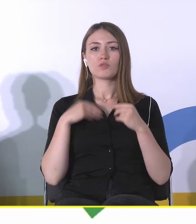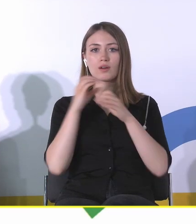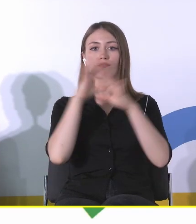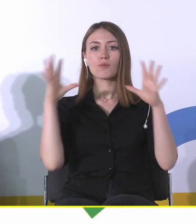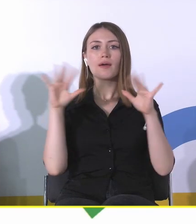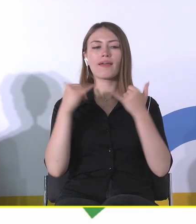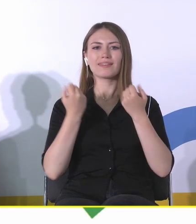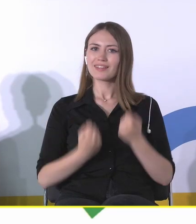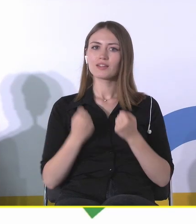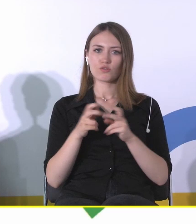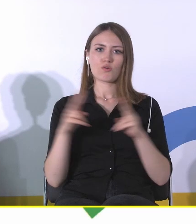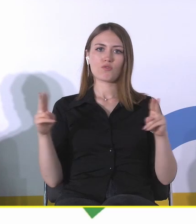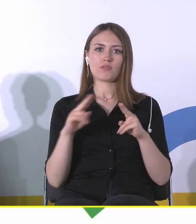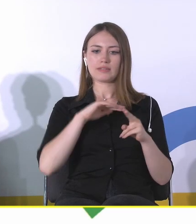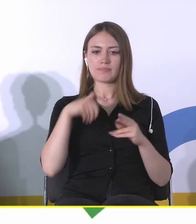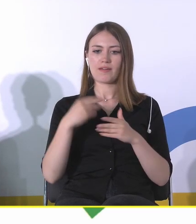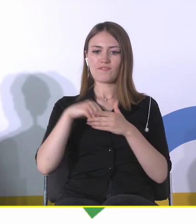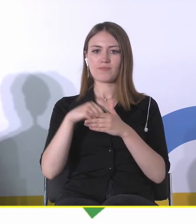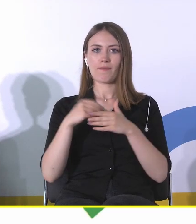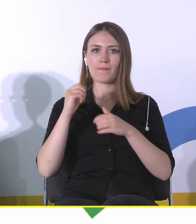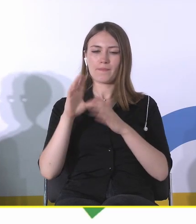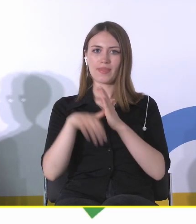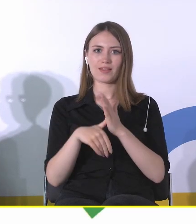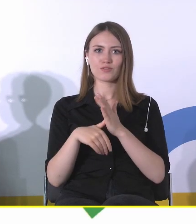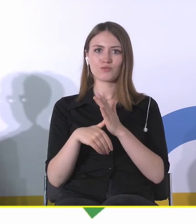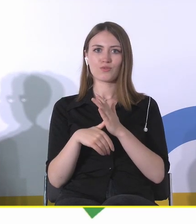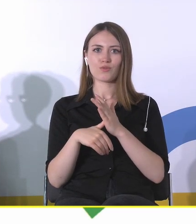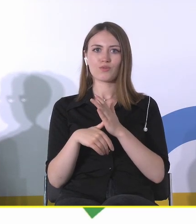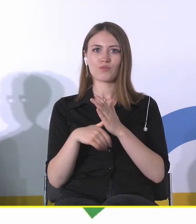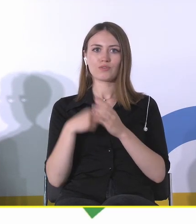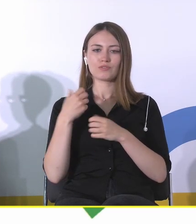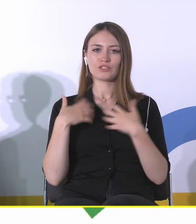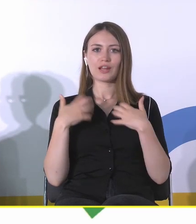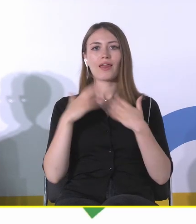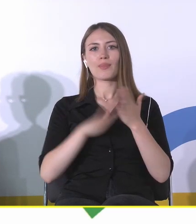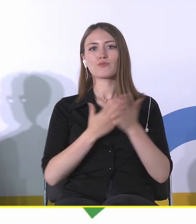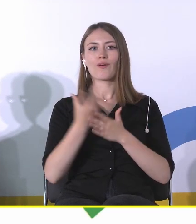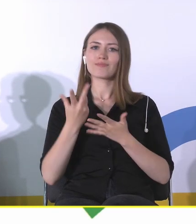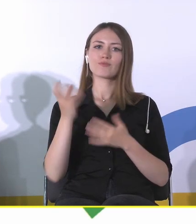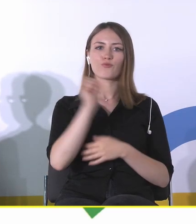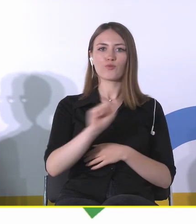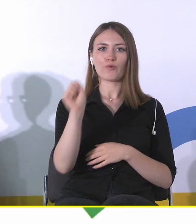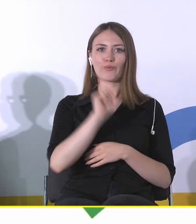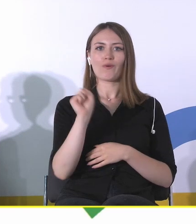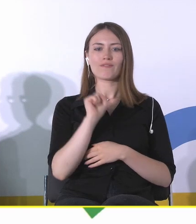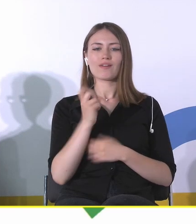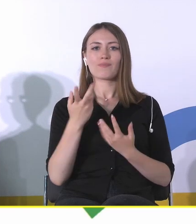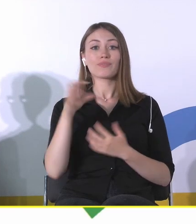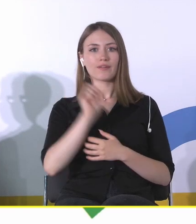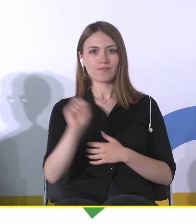funkcjonowania w takim mieście mieszkańcom choćby Wrocławia, prawda, bo Wrocław to miasto jedyne,